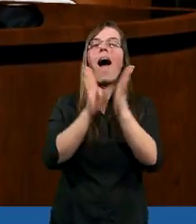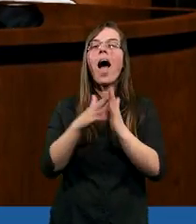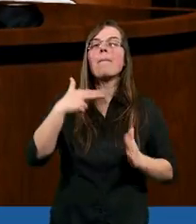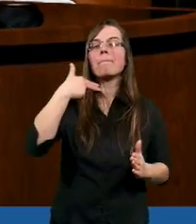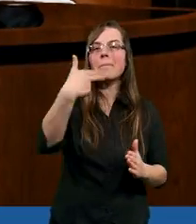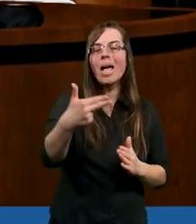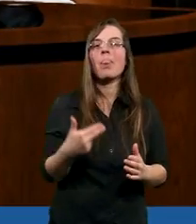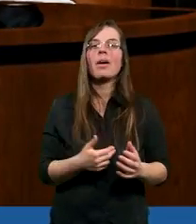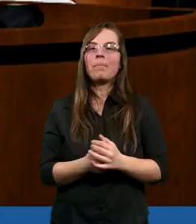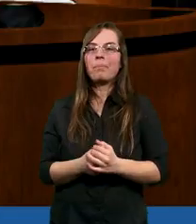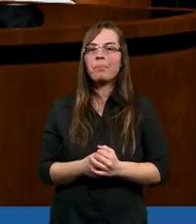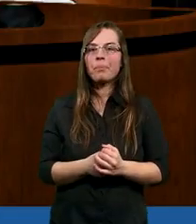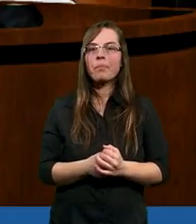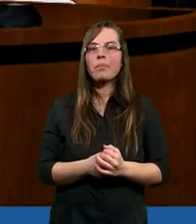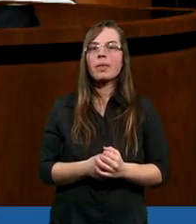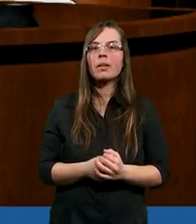Amen. Amen.